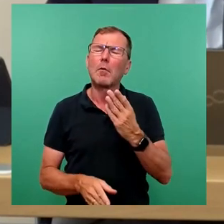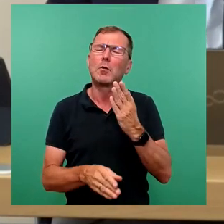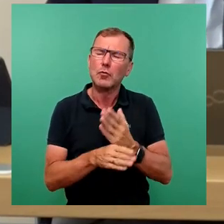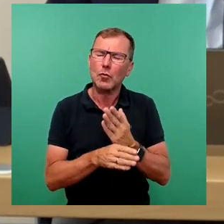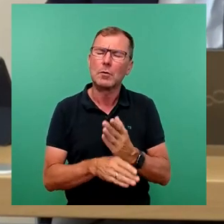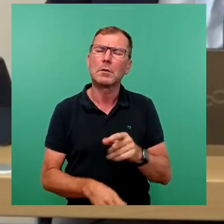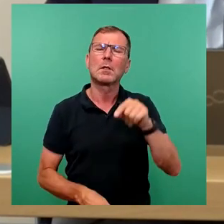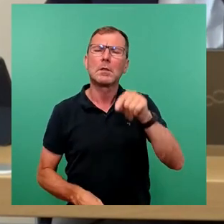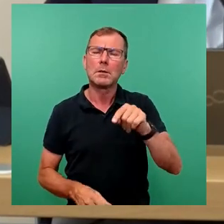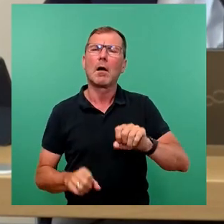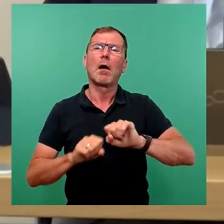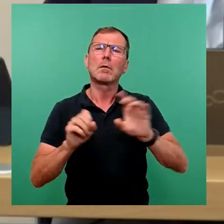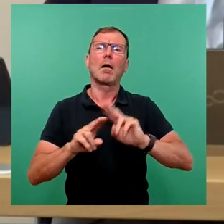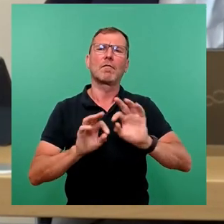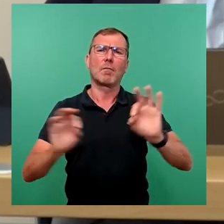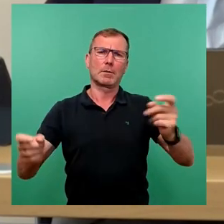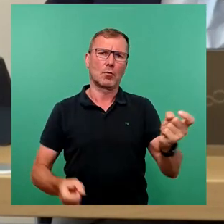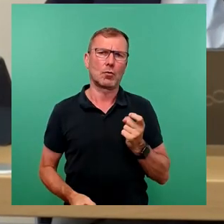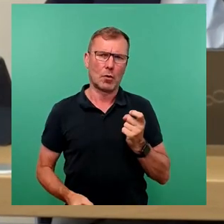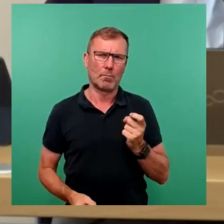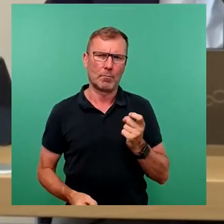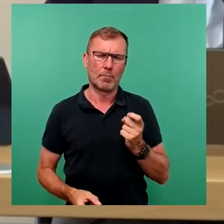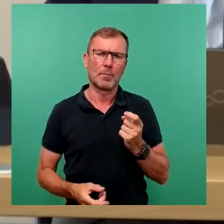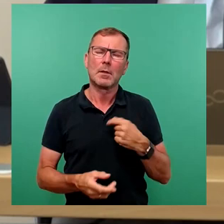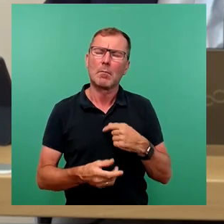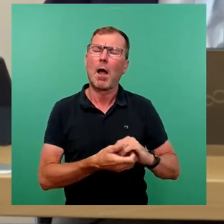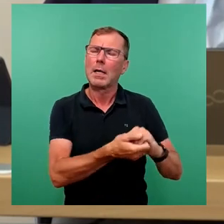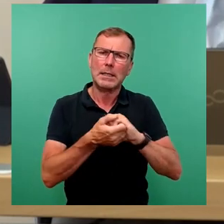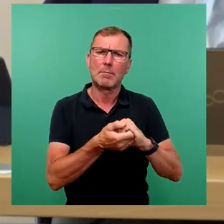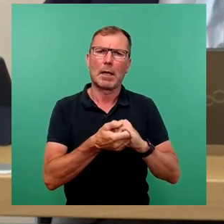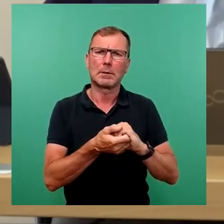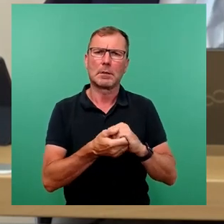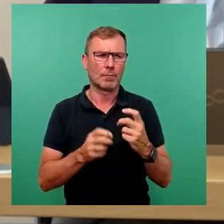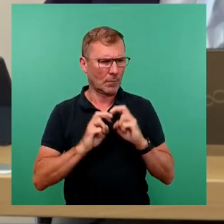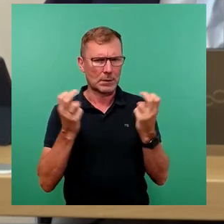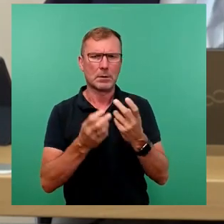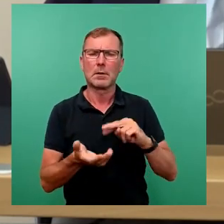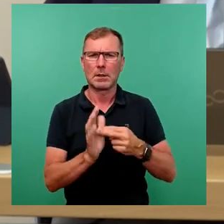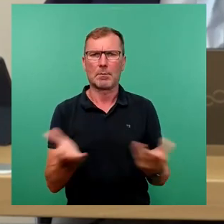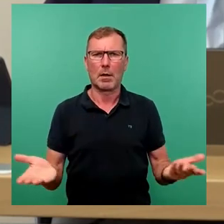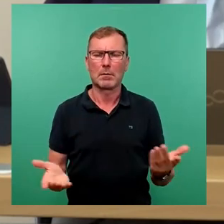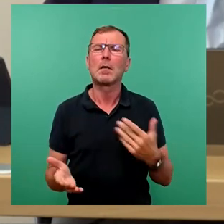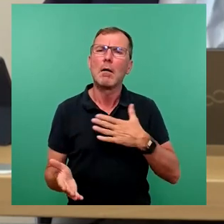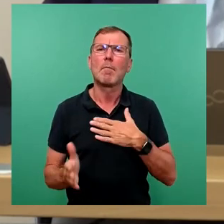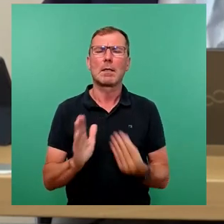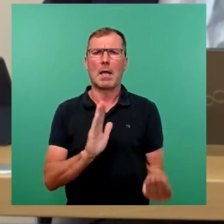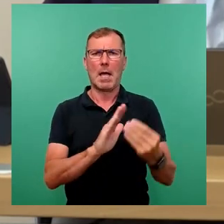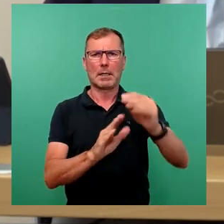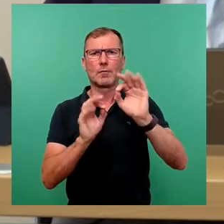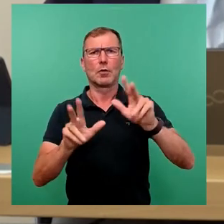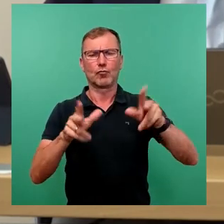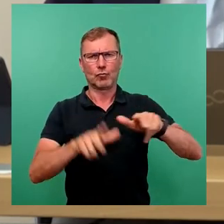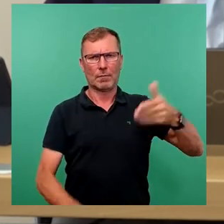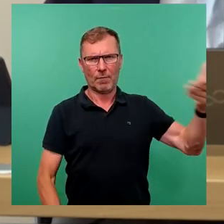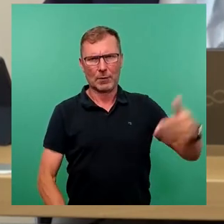zur deutlichen Verbesserung kommen. Das haben wir uns zumindest alle miteinander, wie wir hier sitzen, auch vorgenommen. Das war ich in Ergänzung für die Stadtverwaltung.